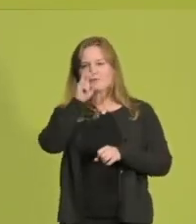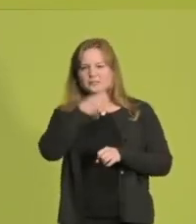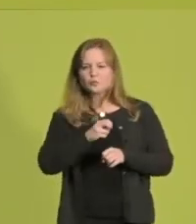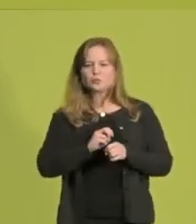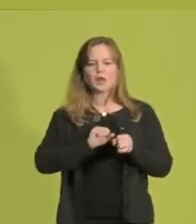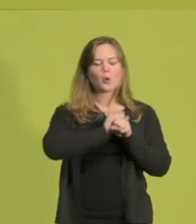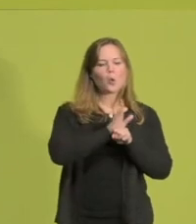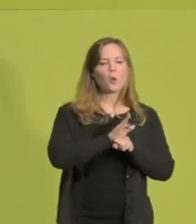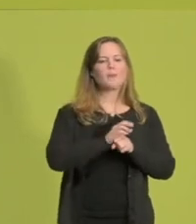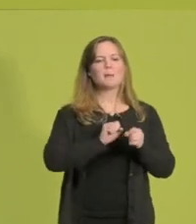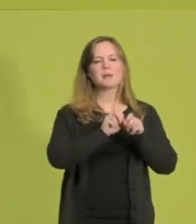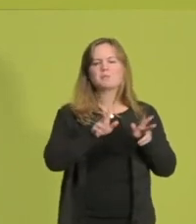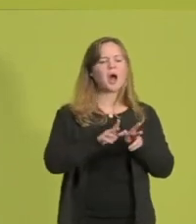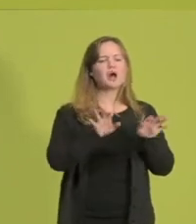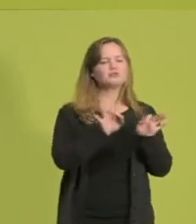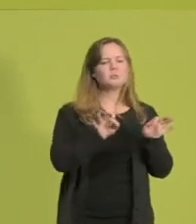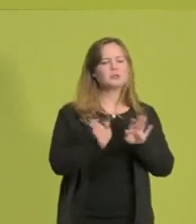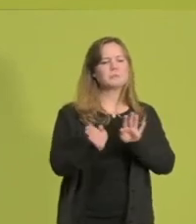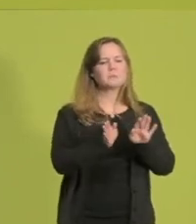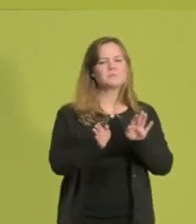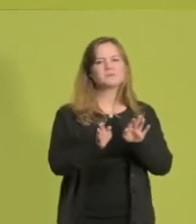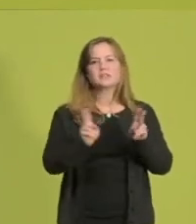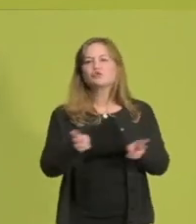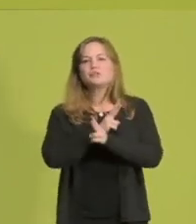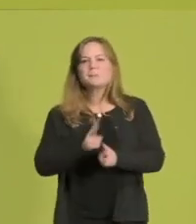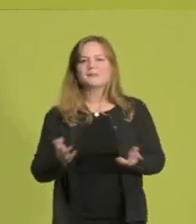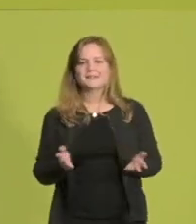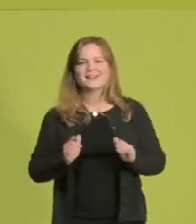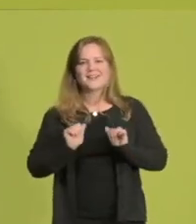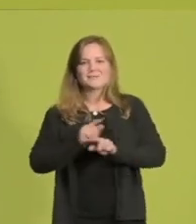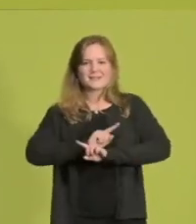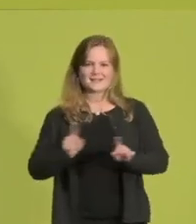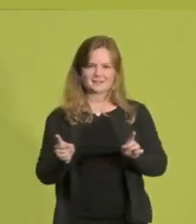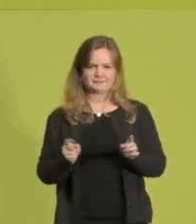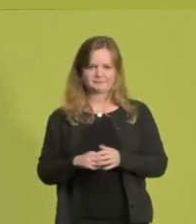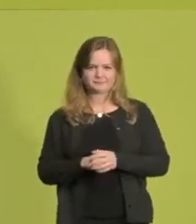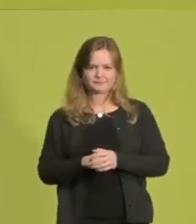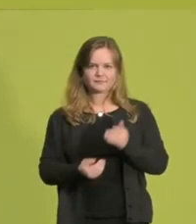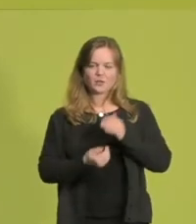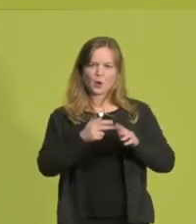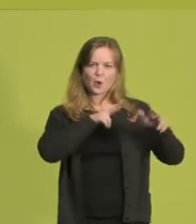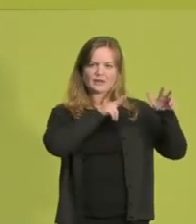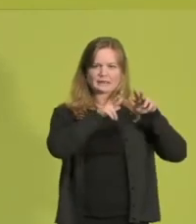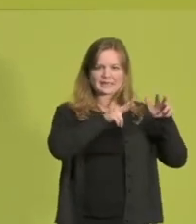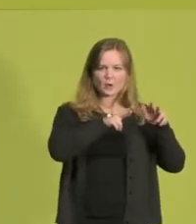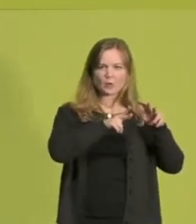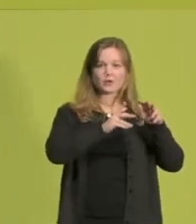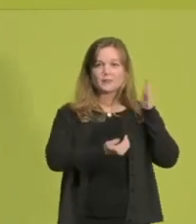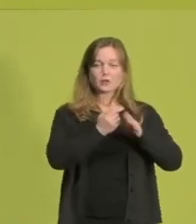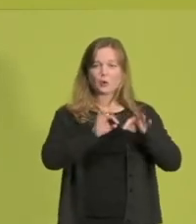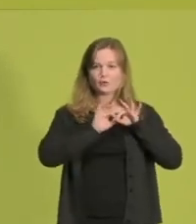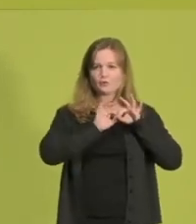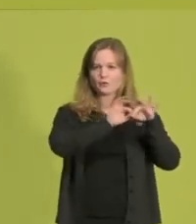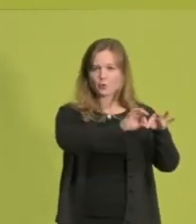kleinzureden oder zu vertagen, sind gescheitert. Auch unter der neuen Führung